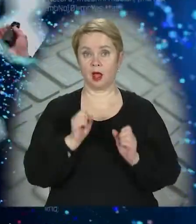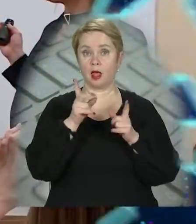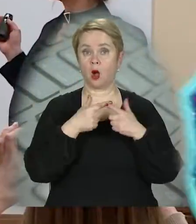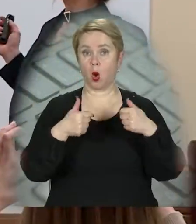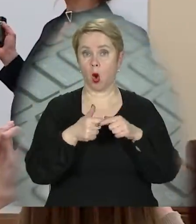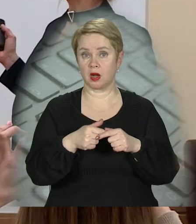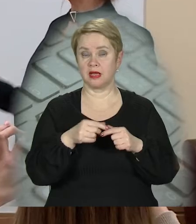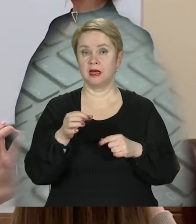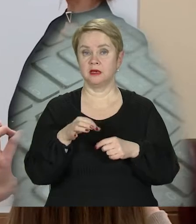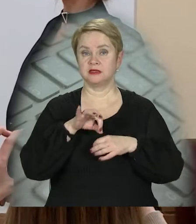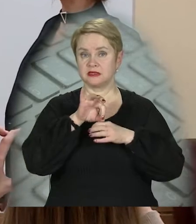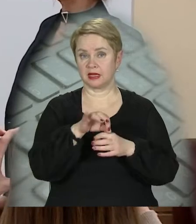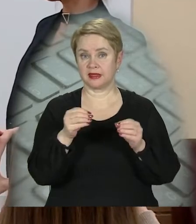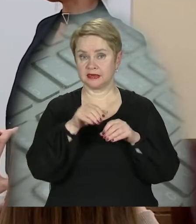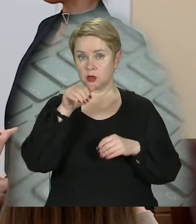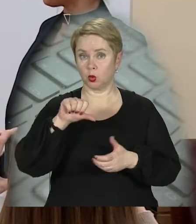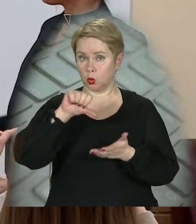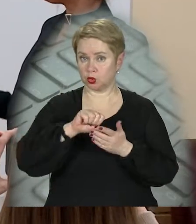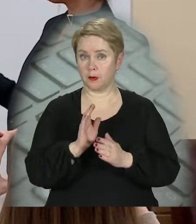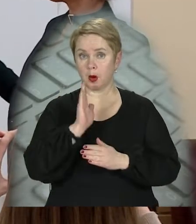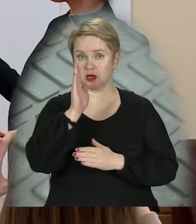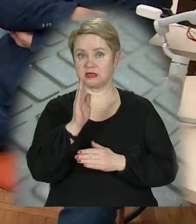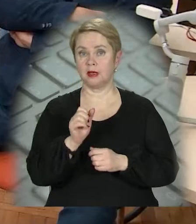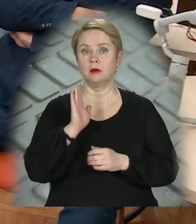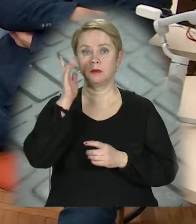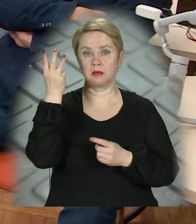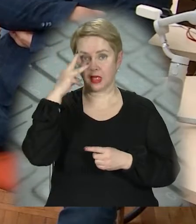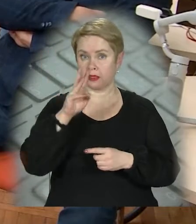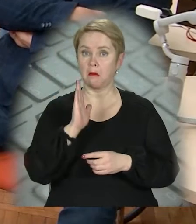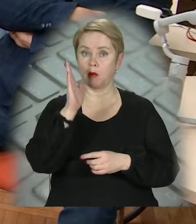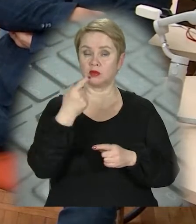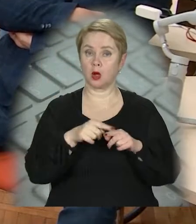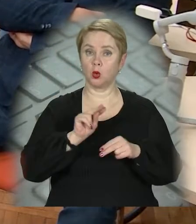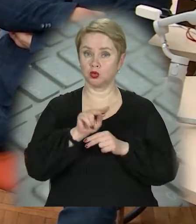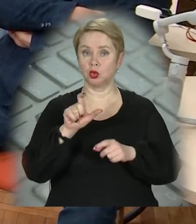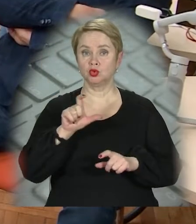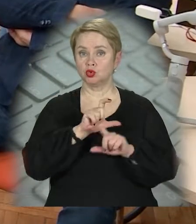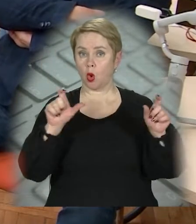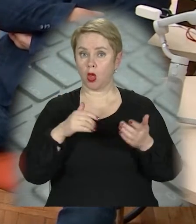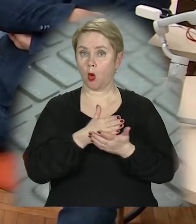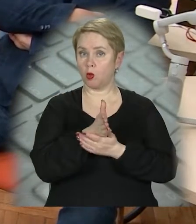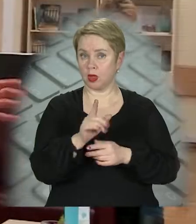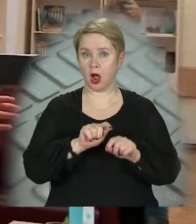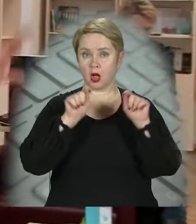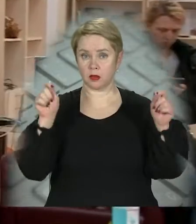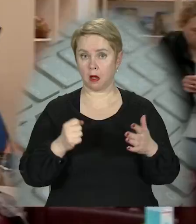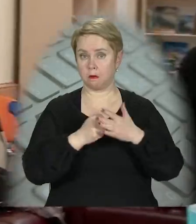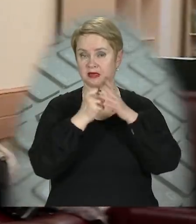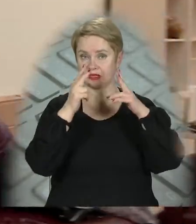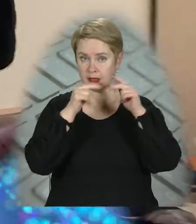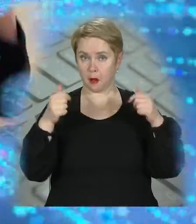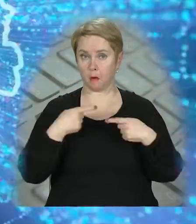організувати захід на 10 тисяч учасників чи прогнозувати тренди майбутнього? Такому вчать у школі комунікація, що відкрилась на базі